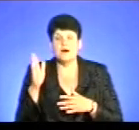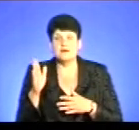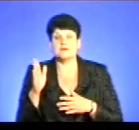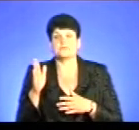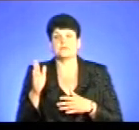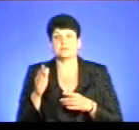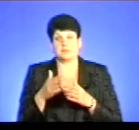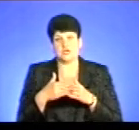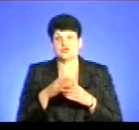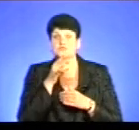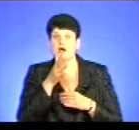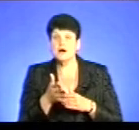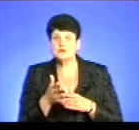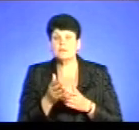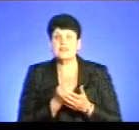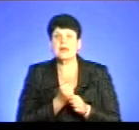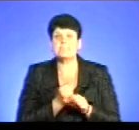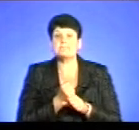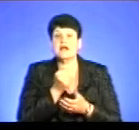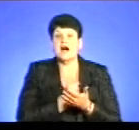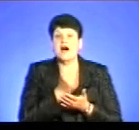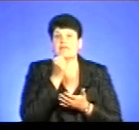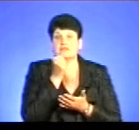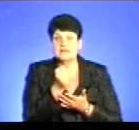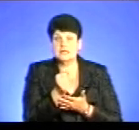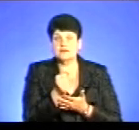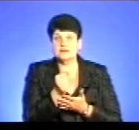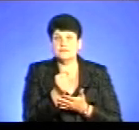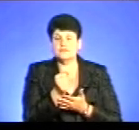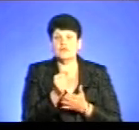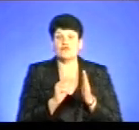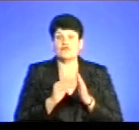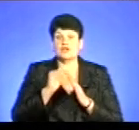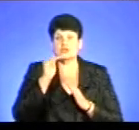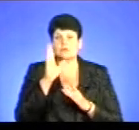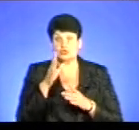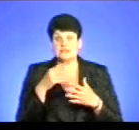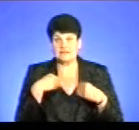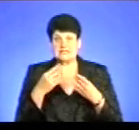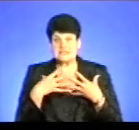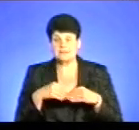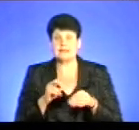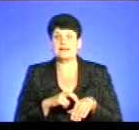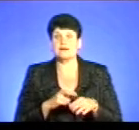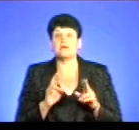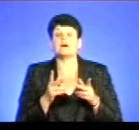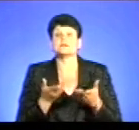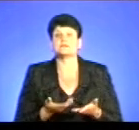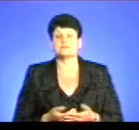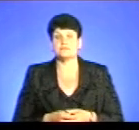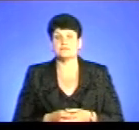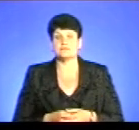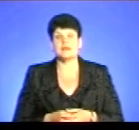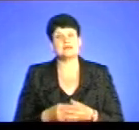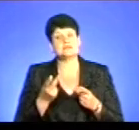зокрема, найближчим часом, направлення до лікарів в узчих галузей надаватиме саме сімейний лікар. Як з цим? Це